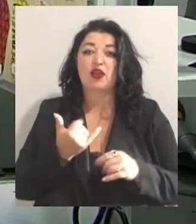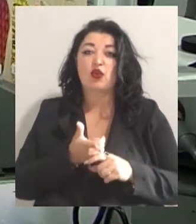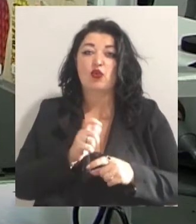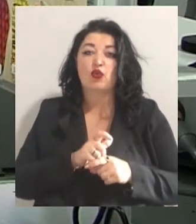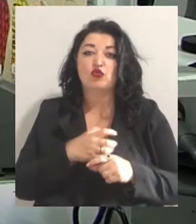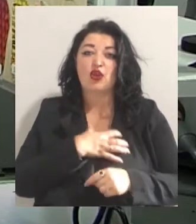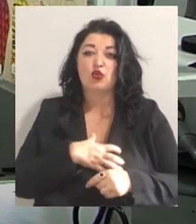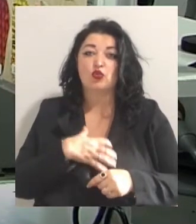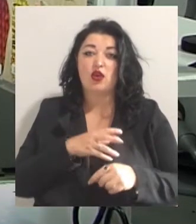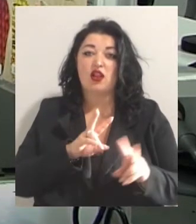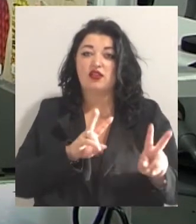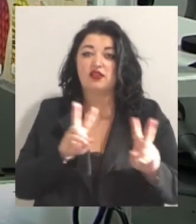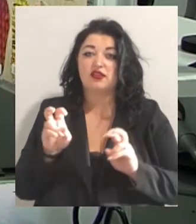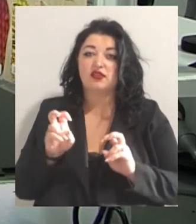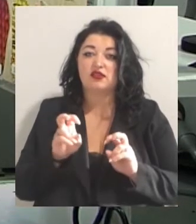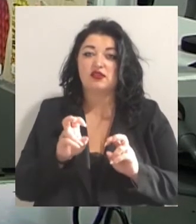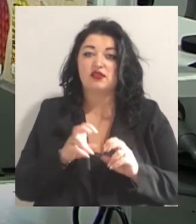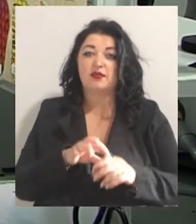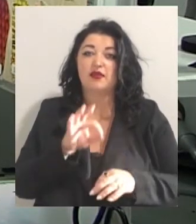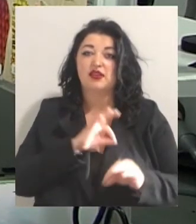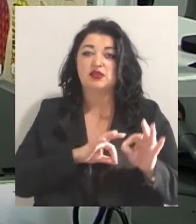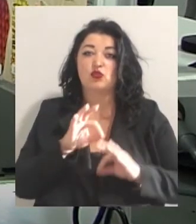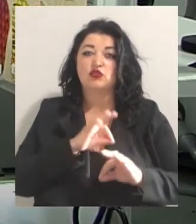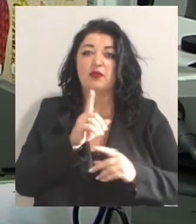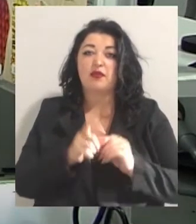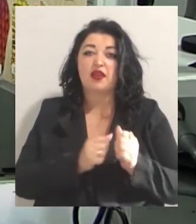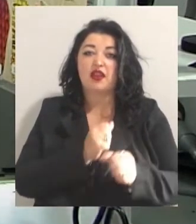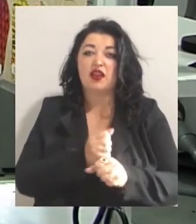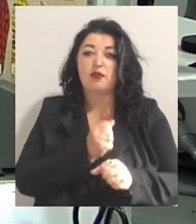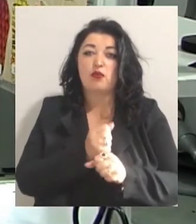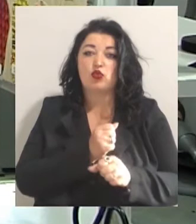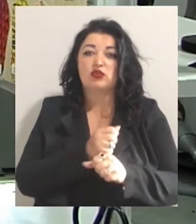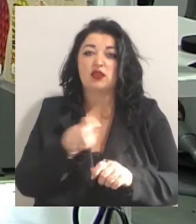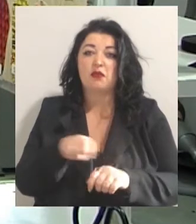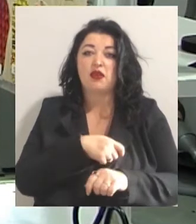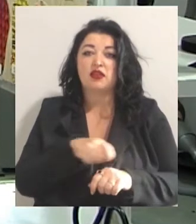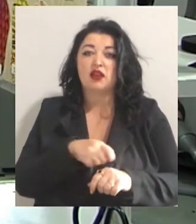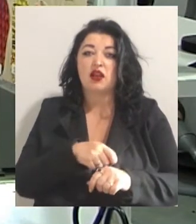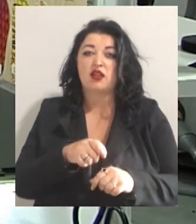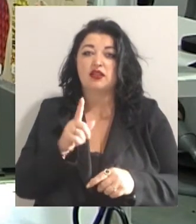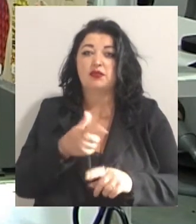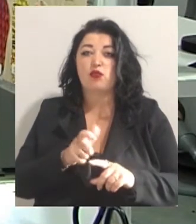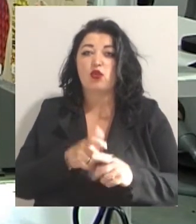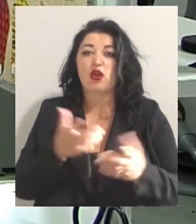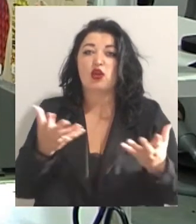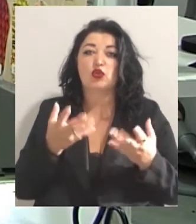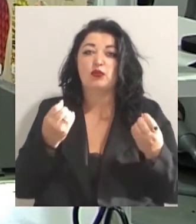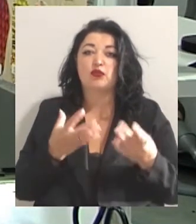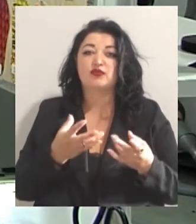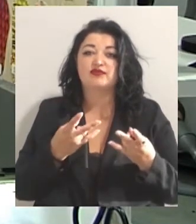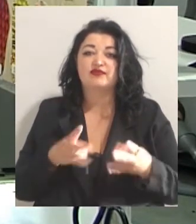тема, ресайклинг, використання переробованих матеріалів, тим більше, які просто вредні і